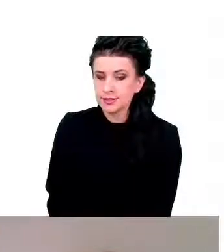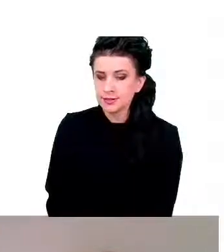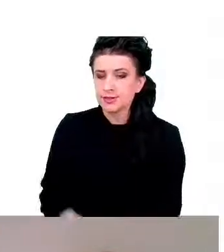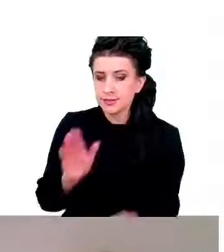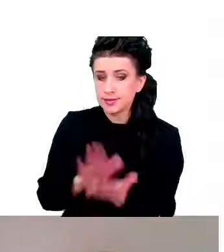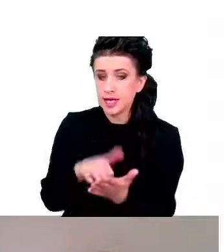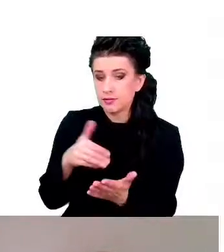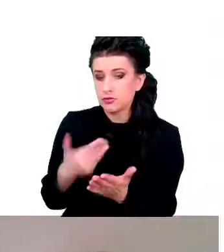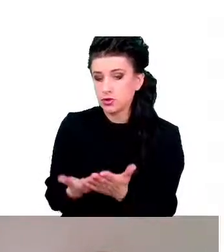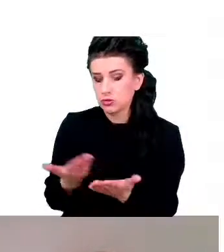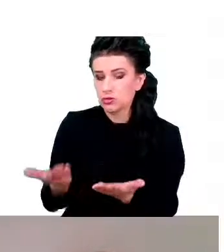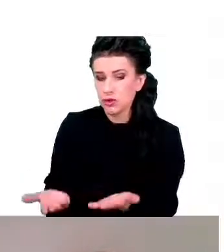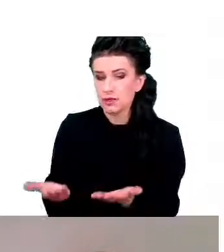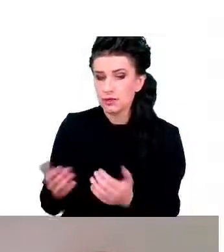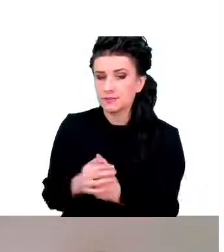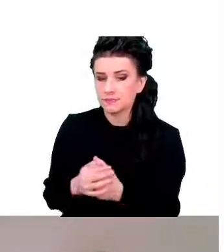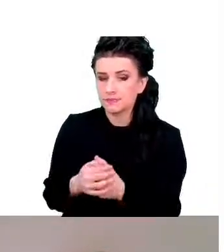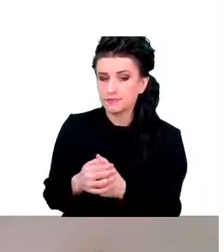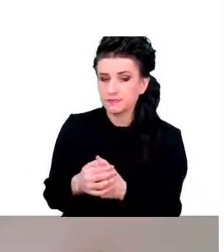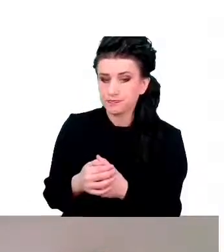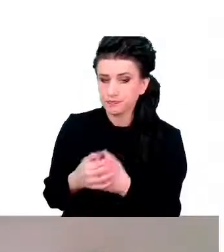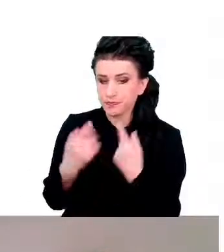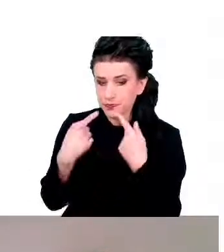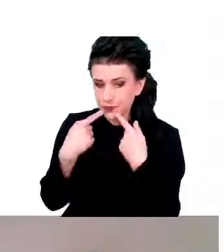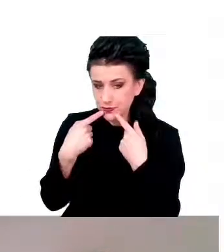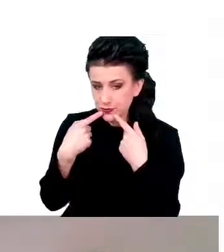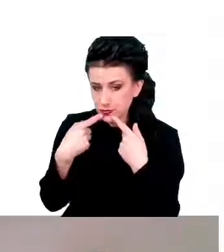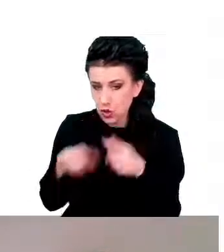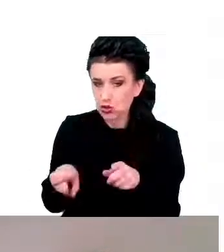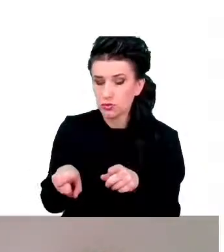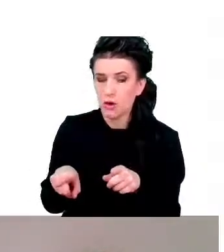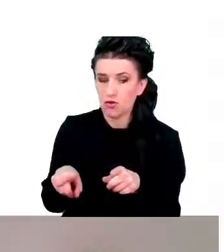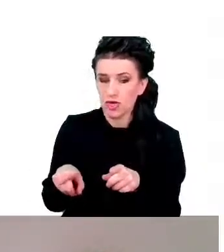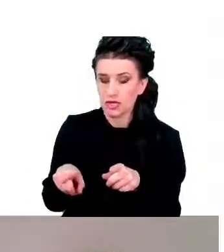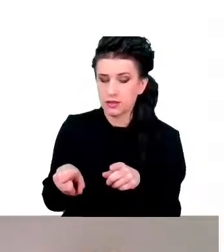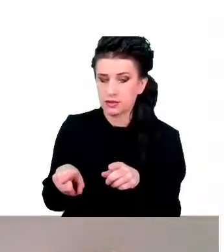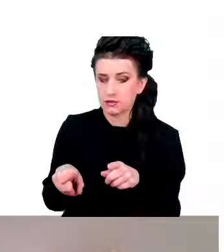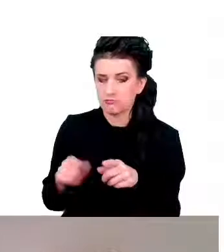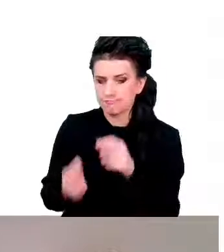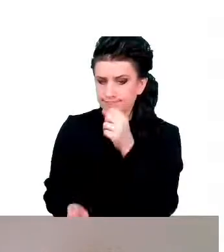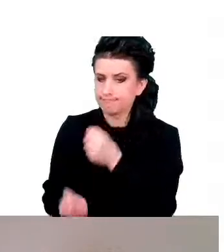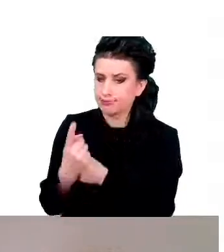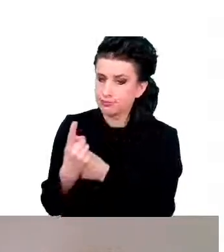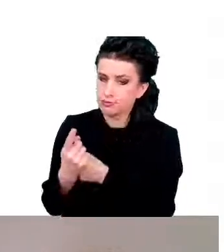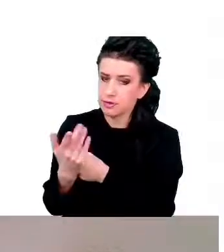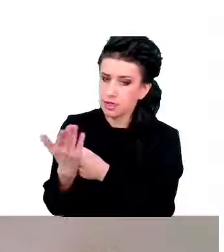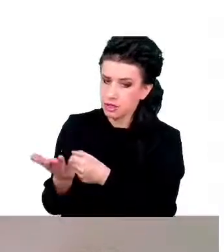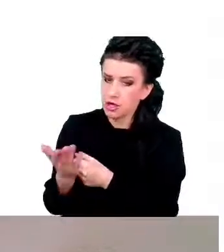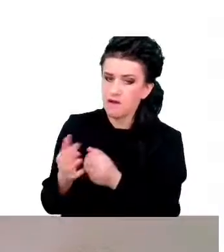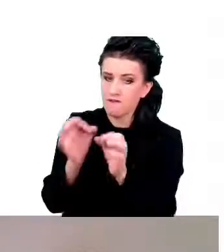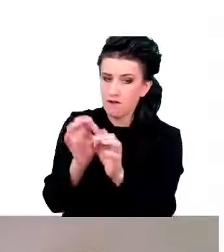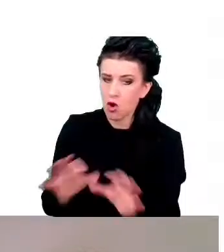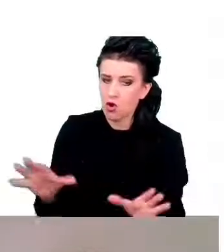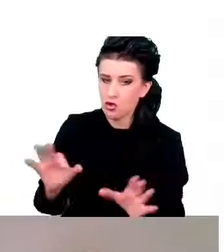zmniejszenia odpowiedzi na pojawiające się wolne rodniki i